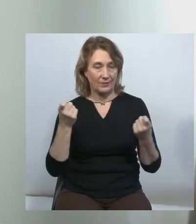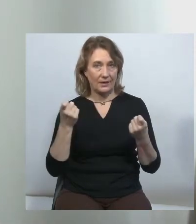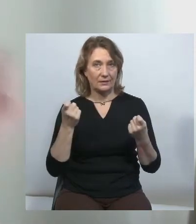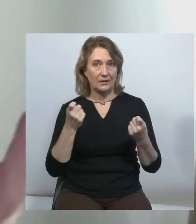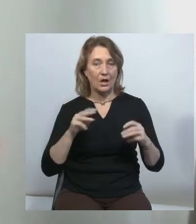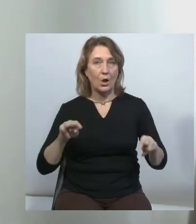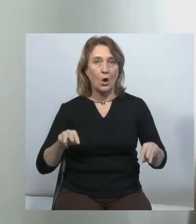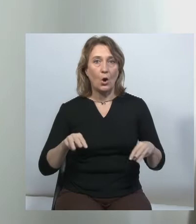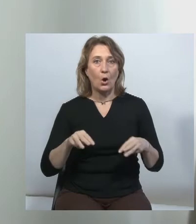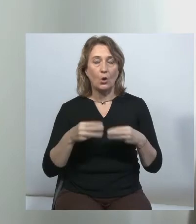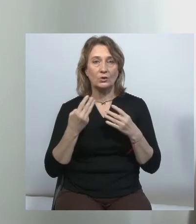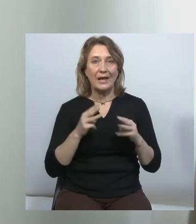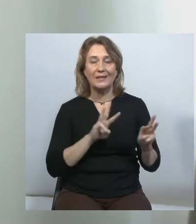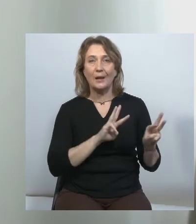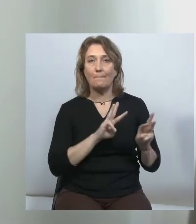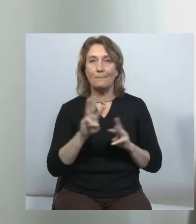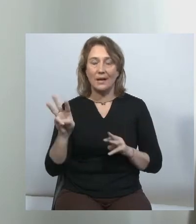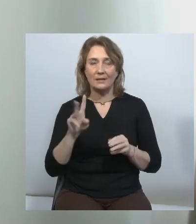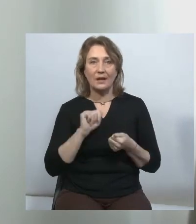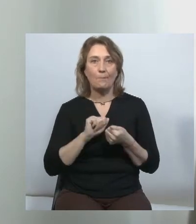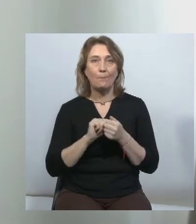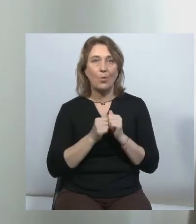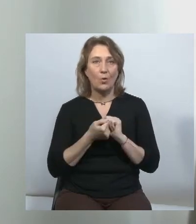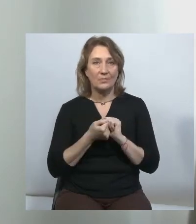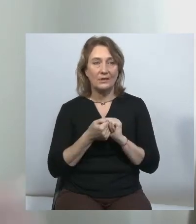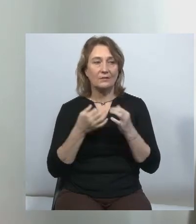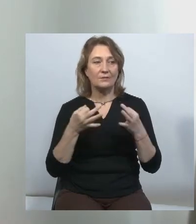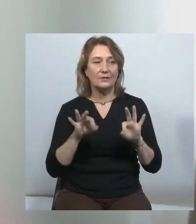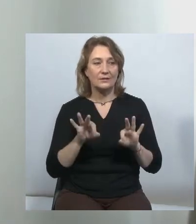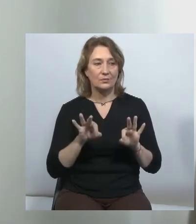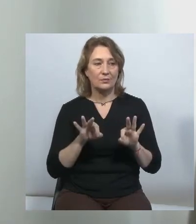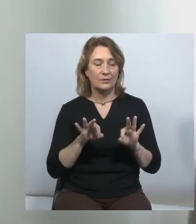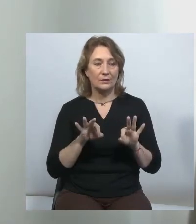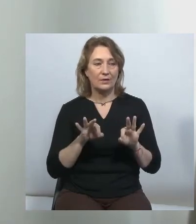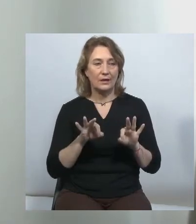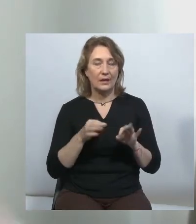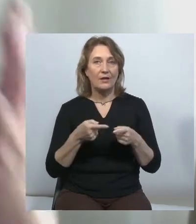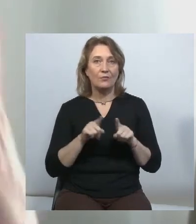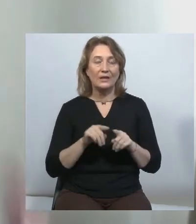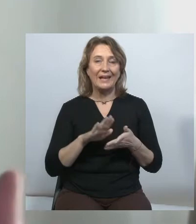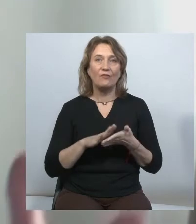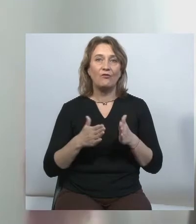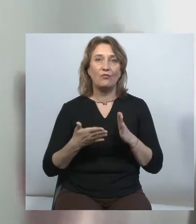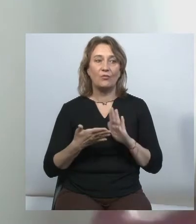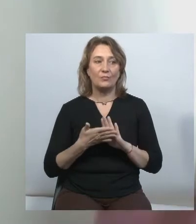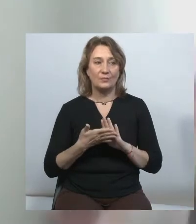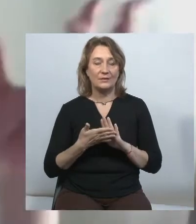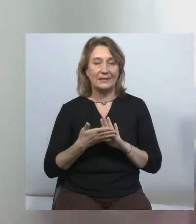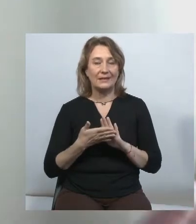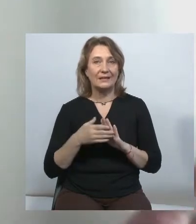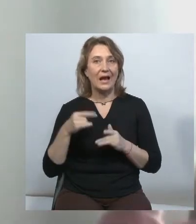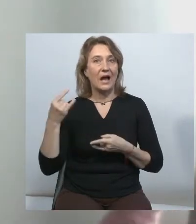треба повністю відпустити, він хоче поставити медійників у нерівні умови. Тобто для раджу і